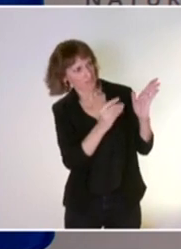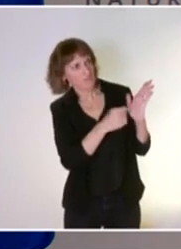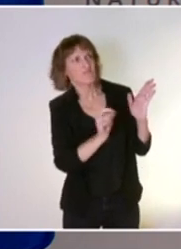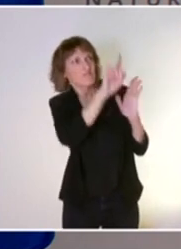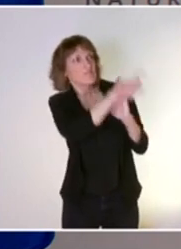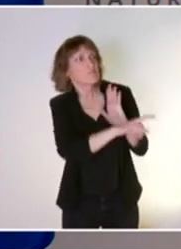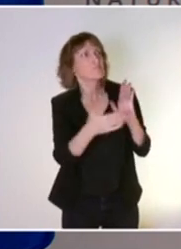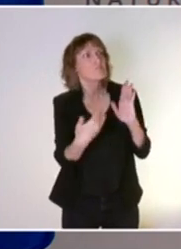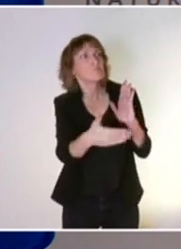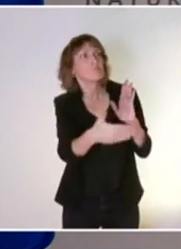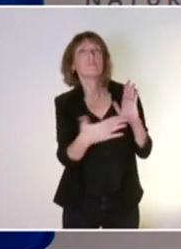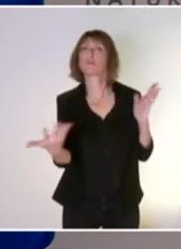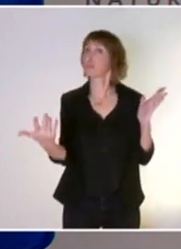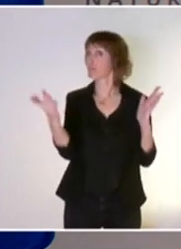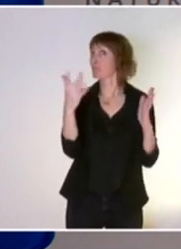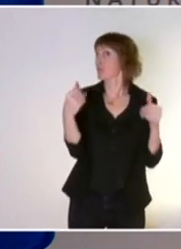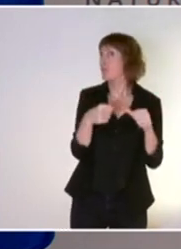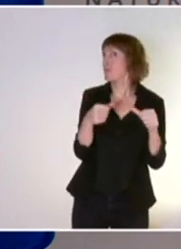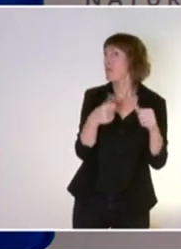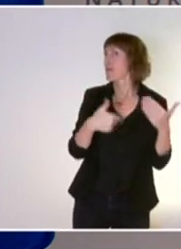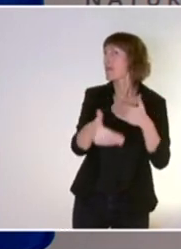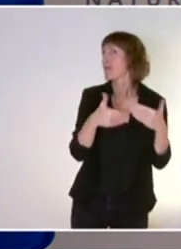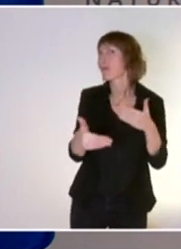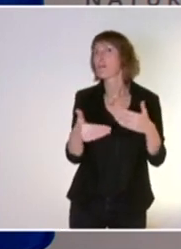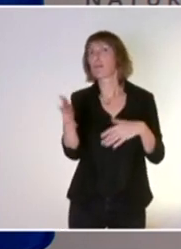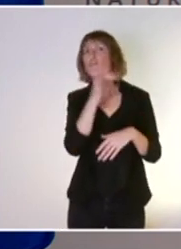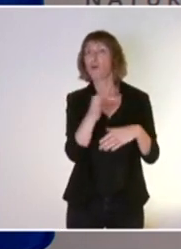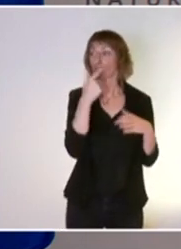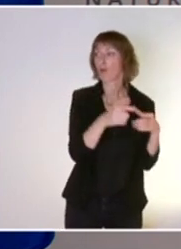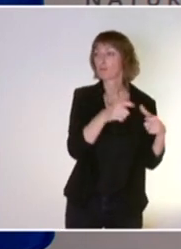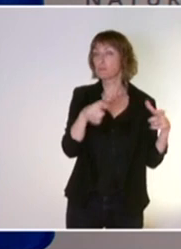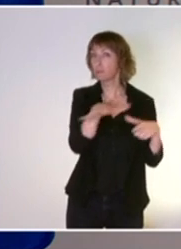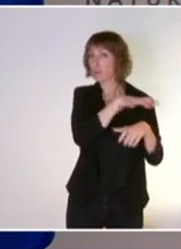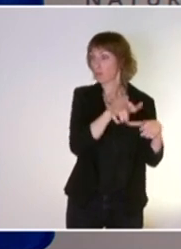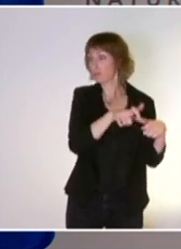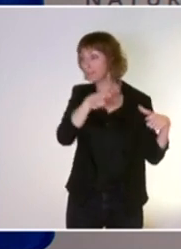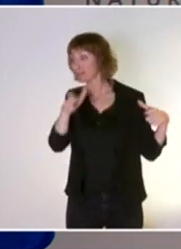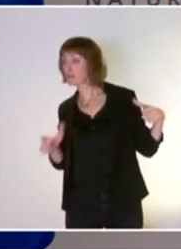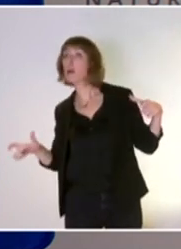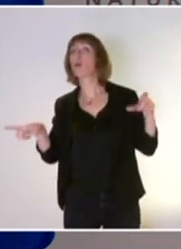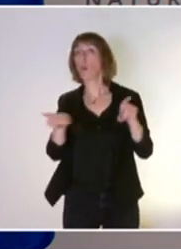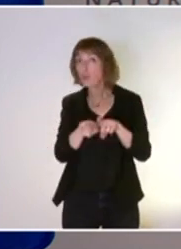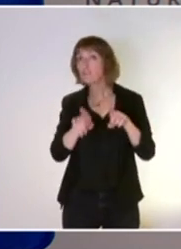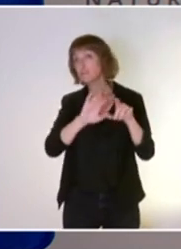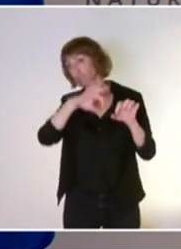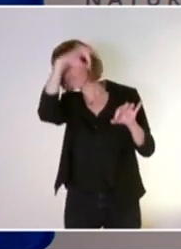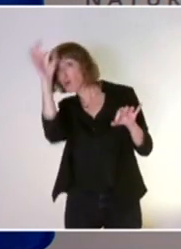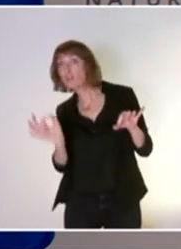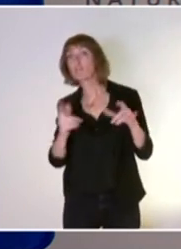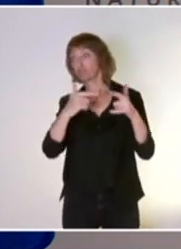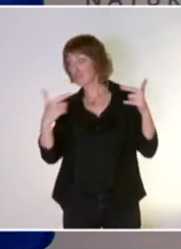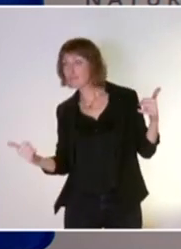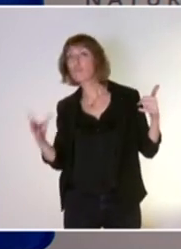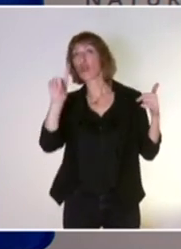Qu'en est-il ? La France prévoit-elle d'étendre ou de créer de telles zones dans les territoires ultramarins ? Alors déjà,